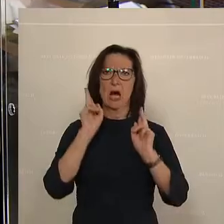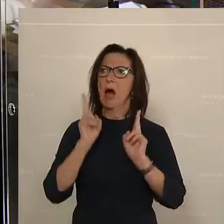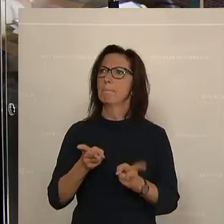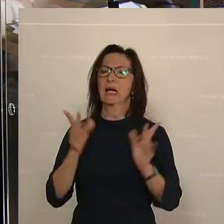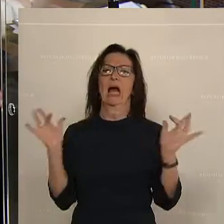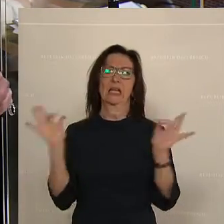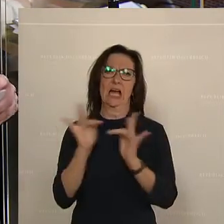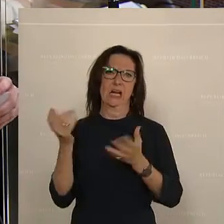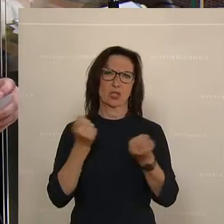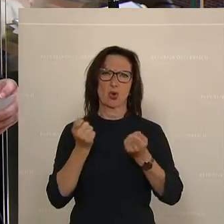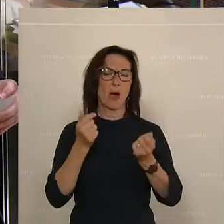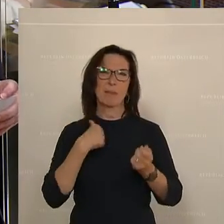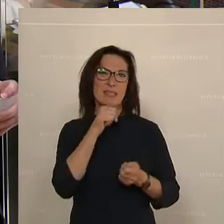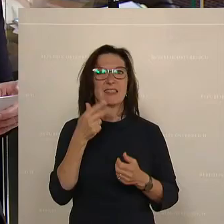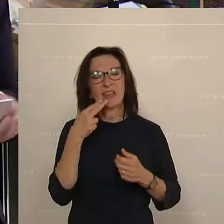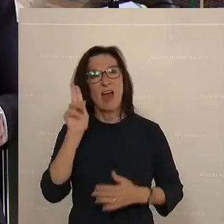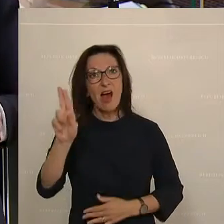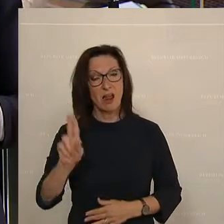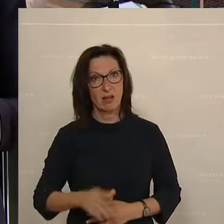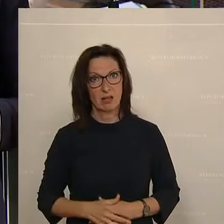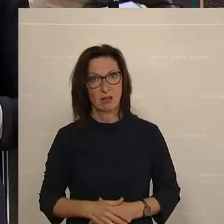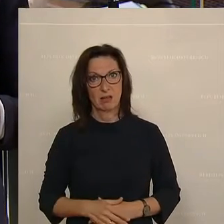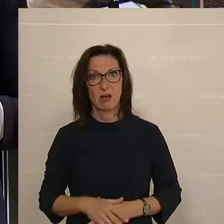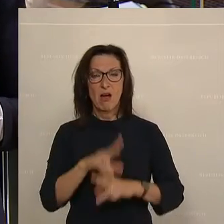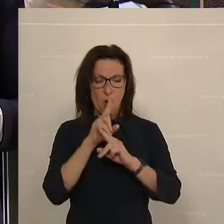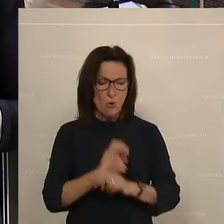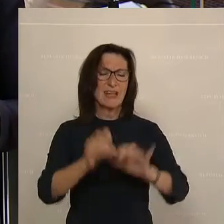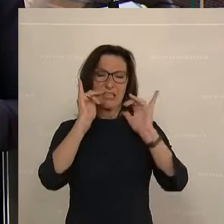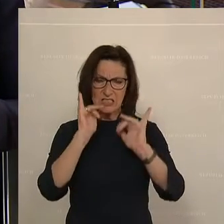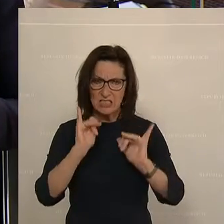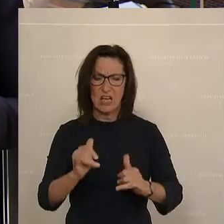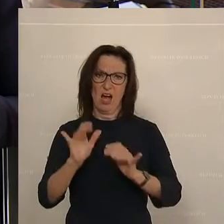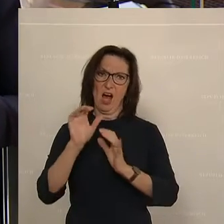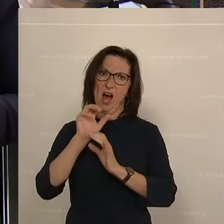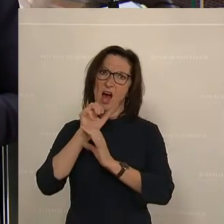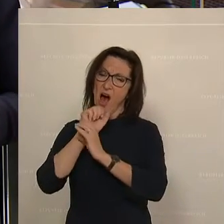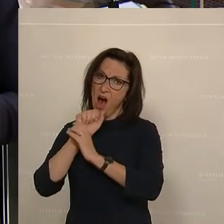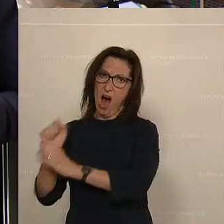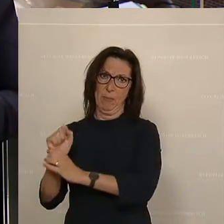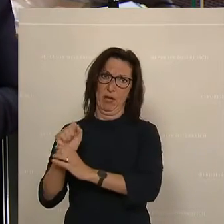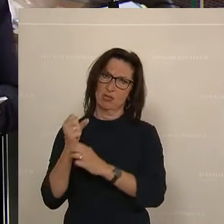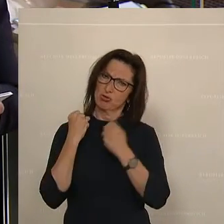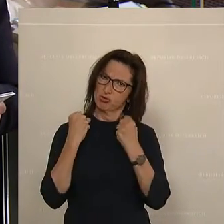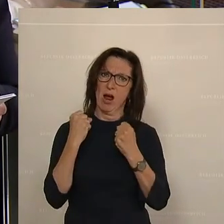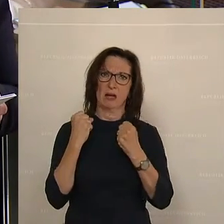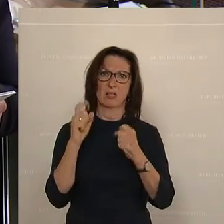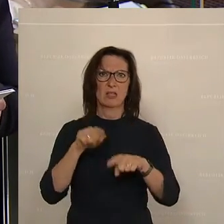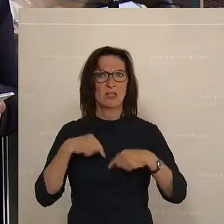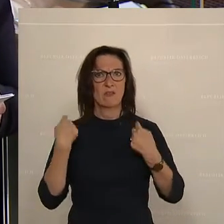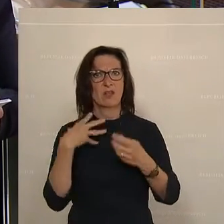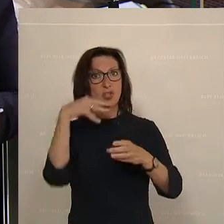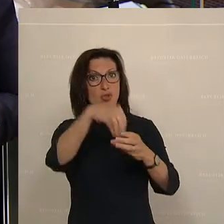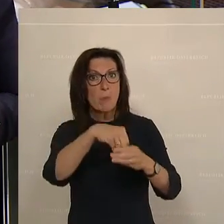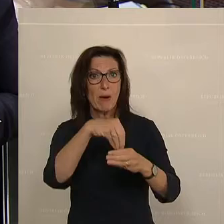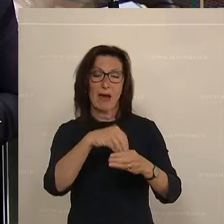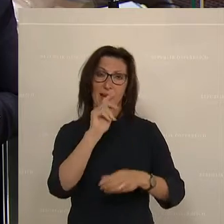Aber das wäre unehrlich. Österreich ist abhängig, Österreich ist zu abhängig. Wir speichern ein, wir legen